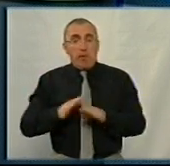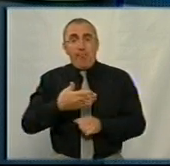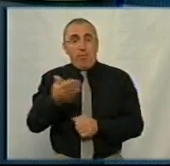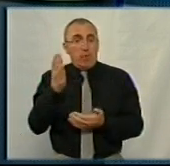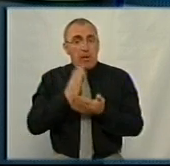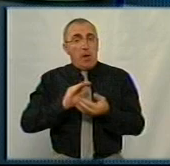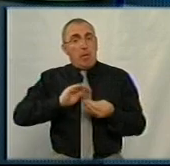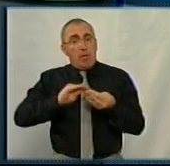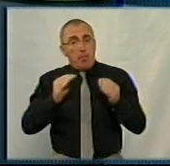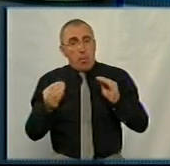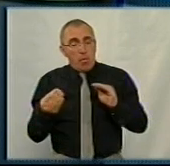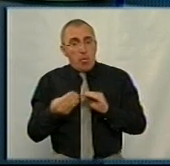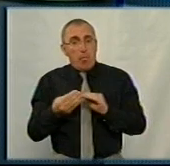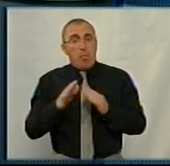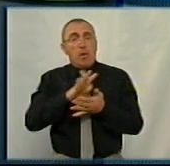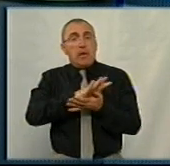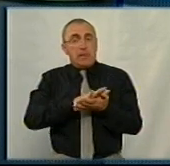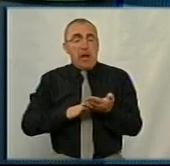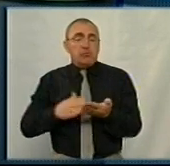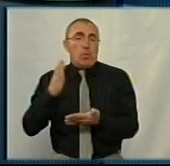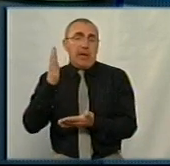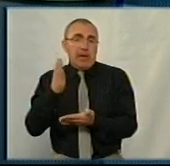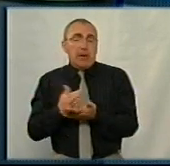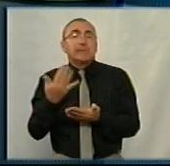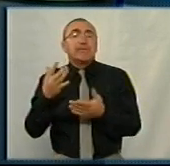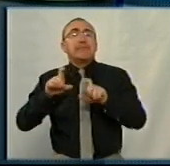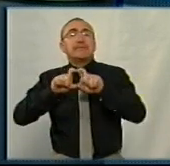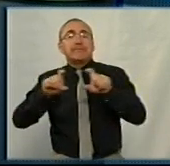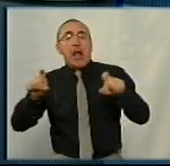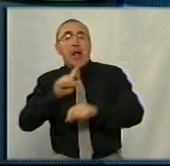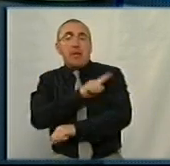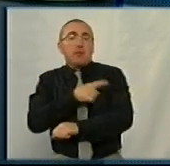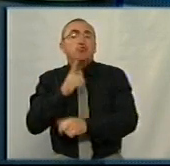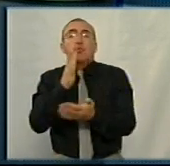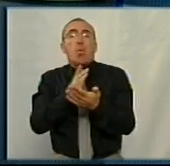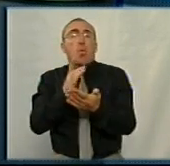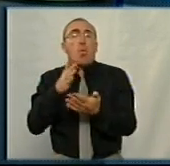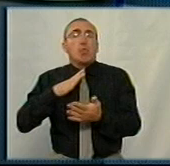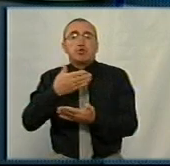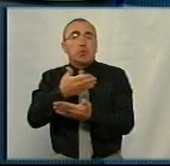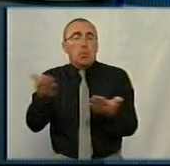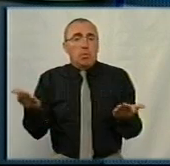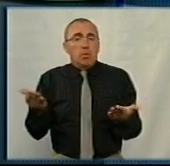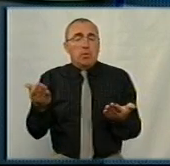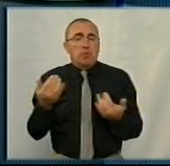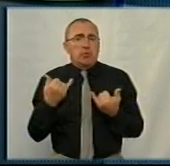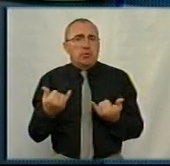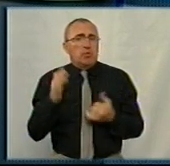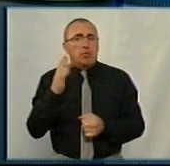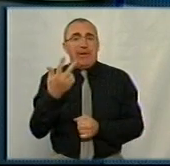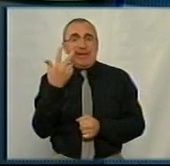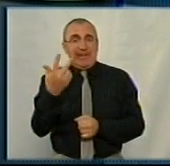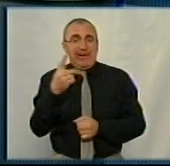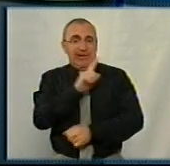найпроблемнішими в плані подальшого існування. Скільки закладів, що на них очікує? На сьогодні тільки три